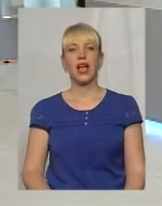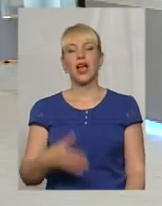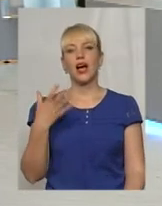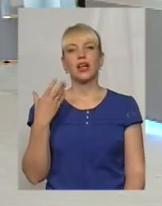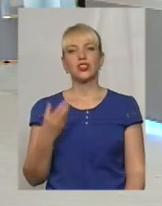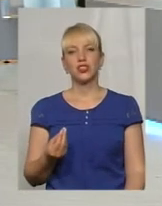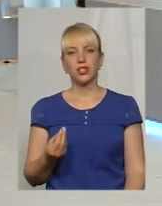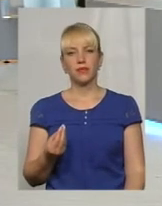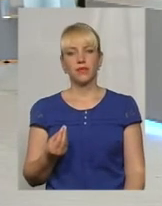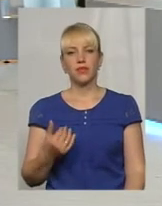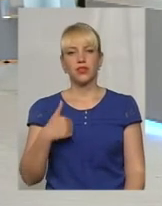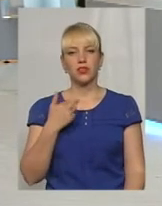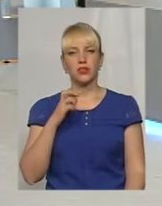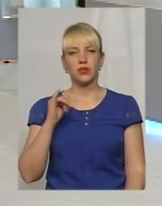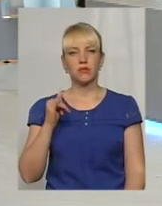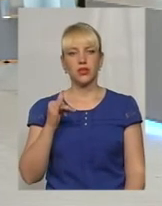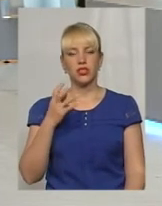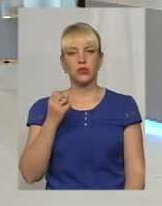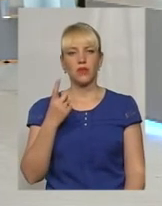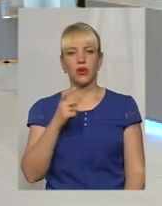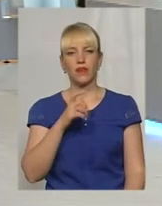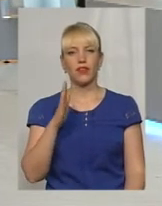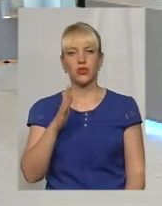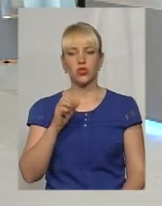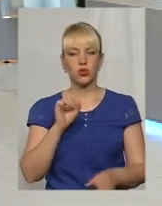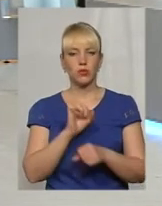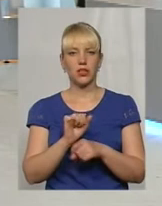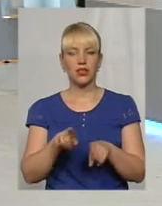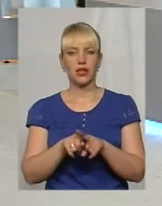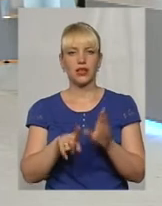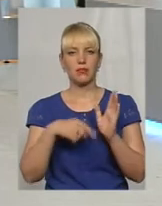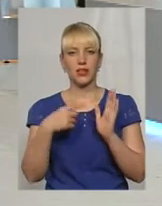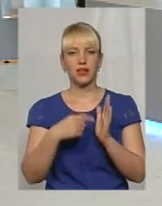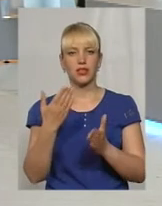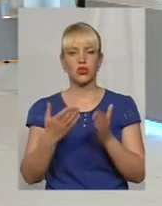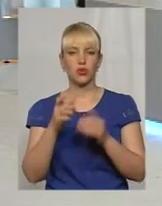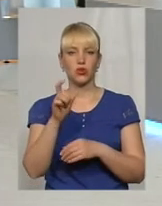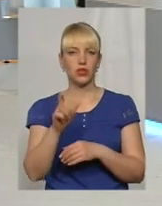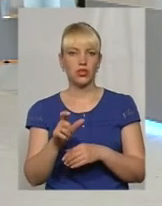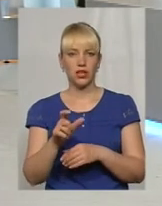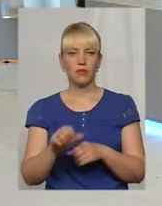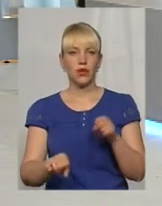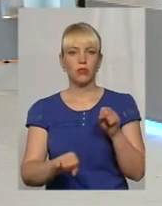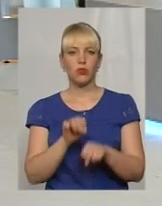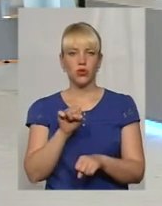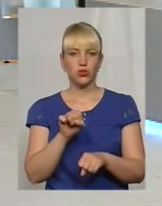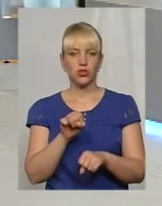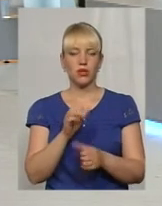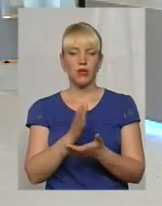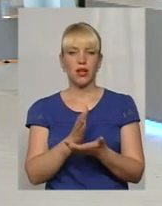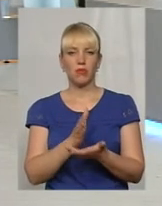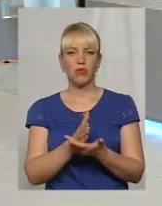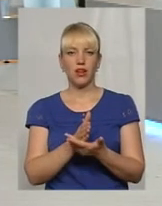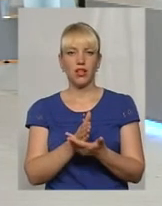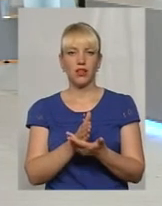пані Лілія, хотілося б, щоб на хвилиночку зупинились на таких питаннях. Якщо людина все ж таки порушить перебування,